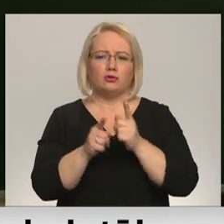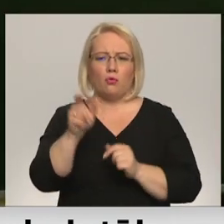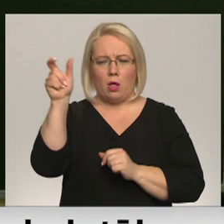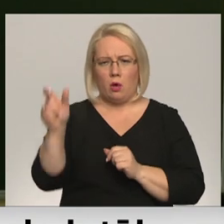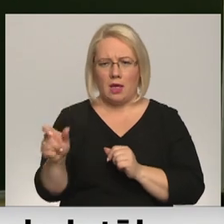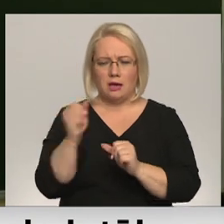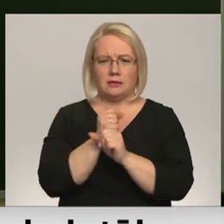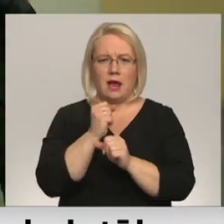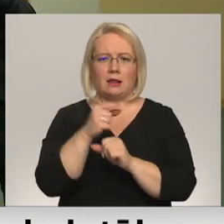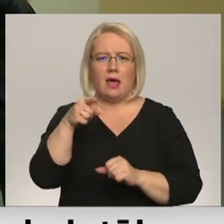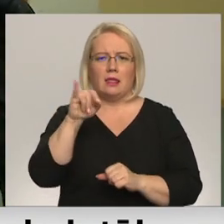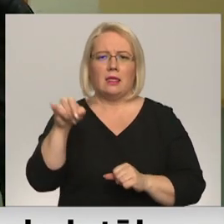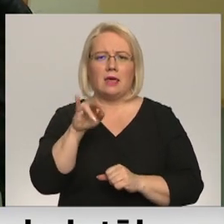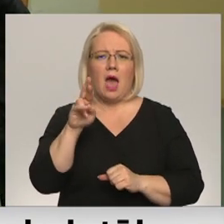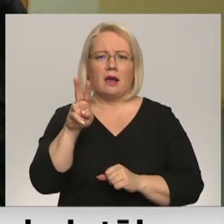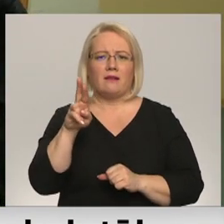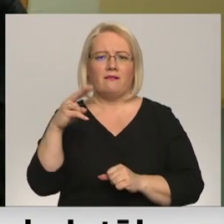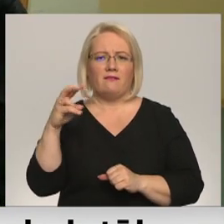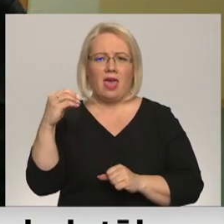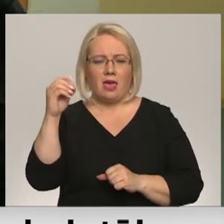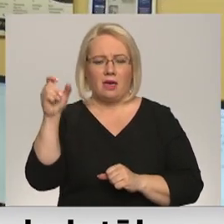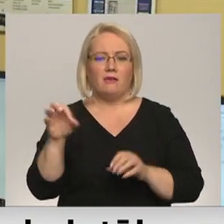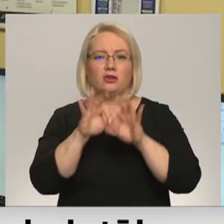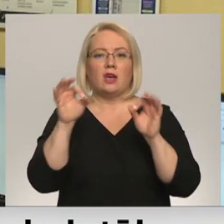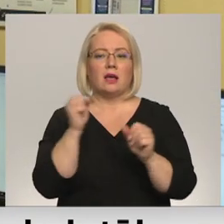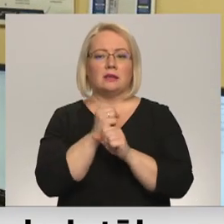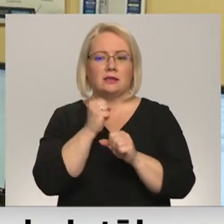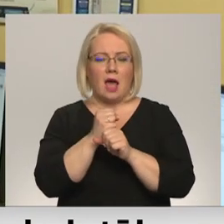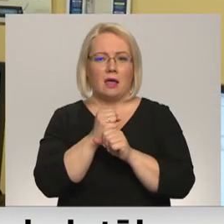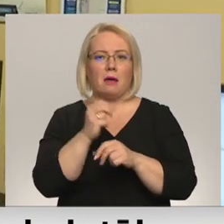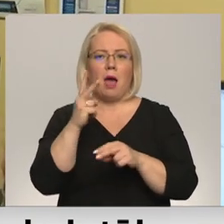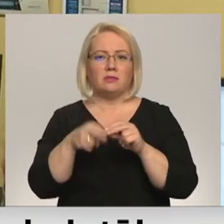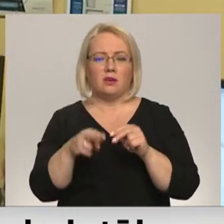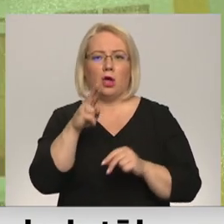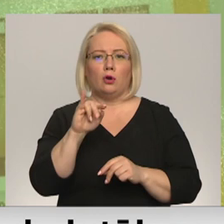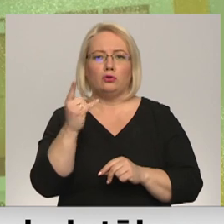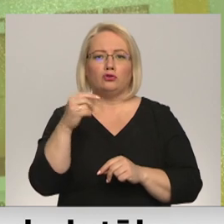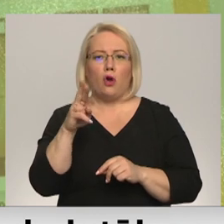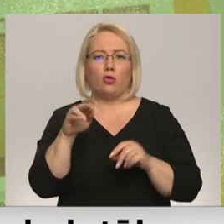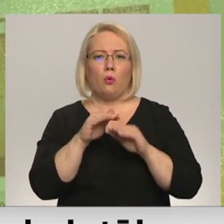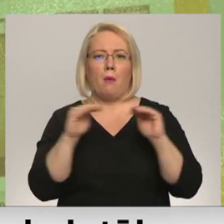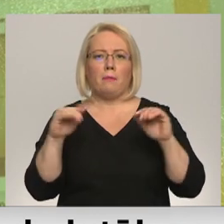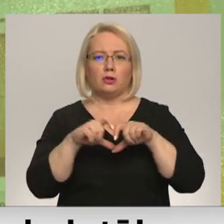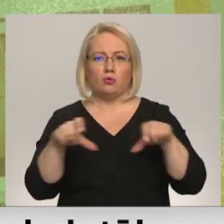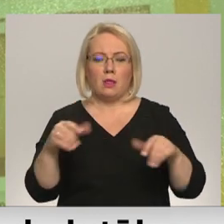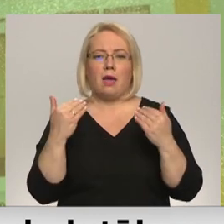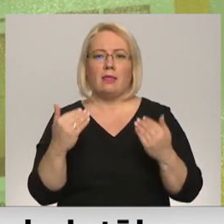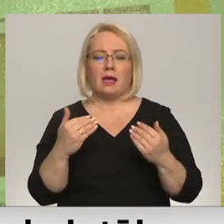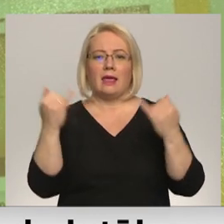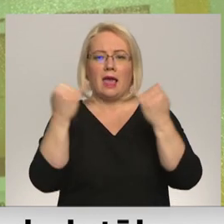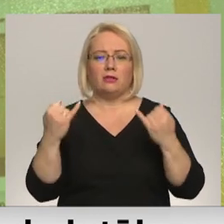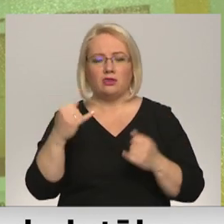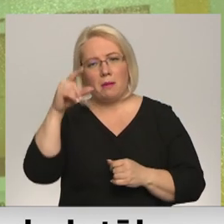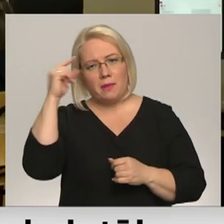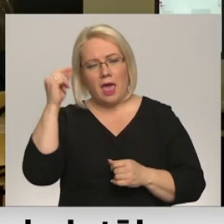strādā guntis Ķārvija. Studiju laikā viņš darbu sāka paša apsilvētajā Rušona pamatskolā. Tagad ir pedagogs Jāņa Eglīša preļu